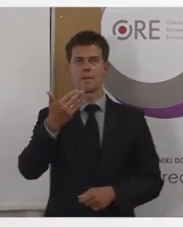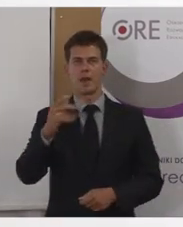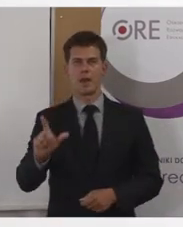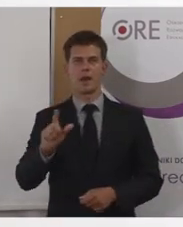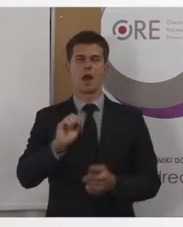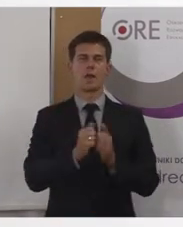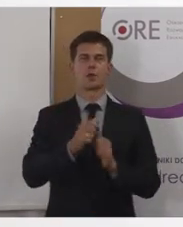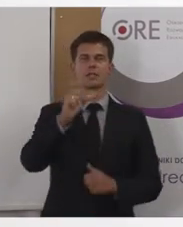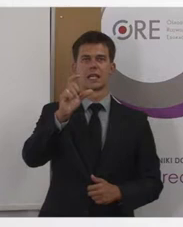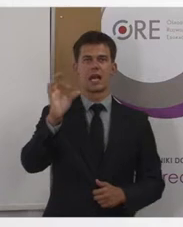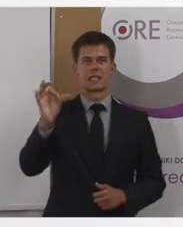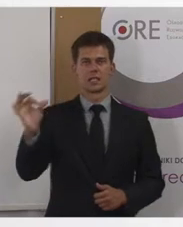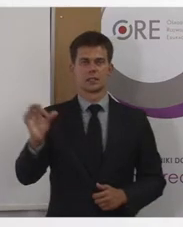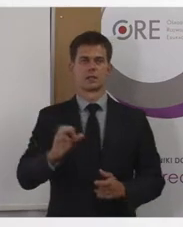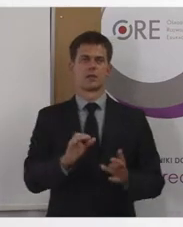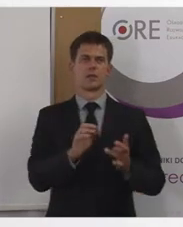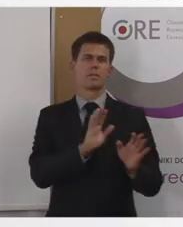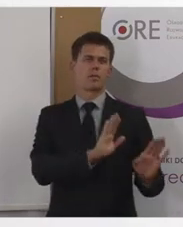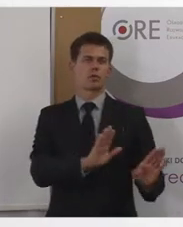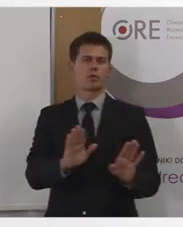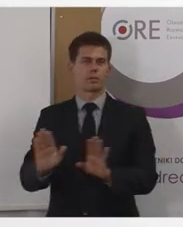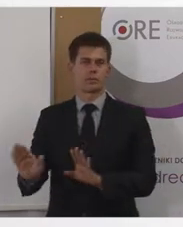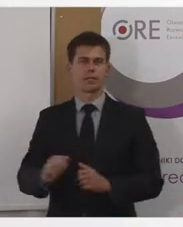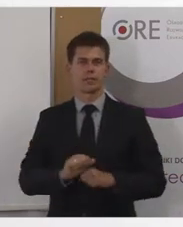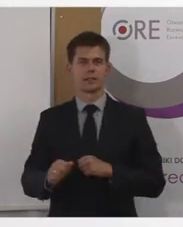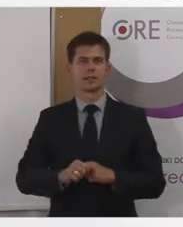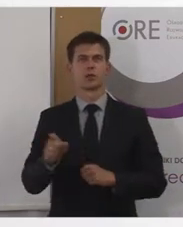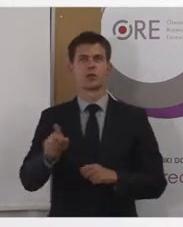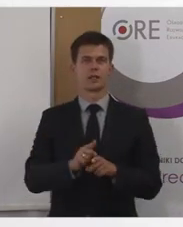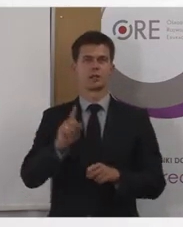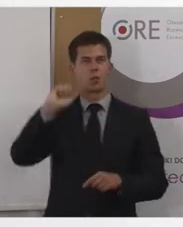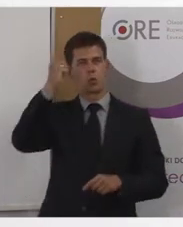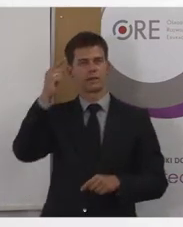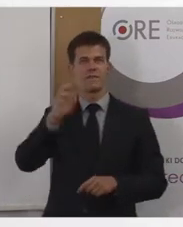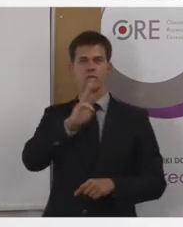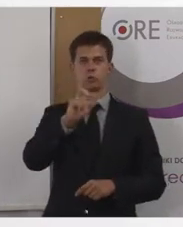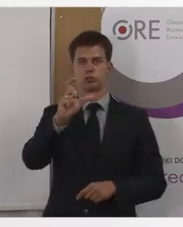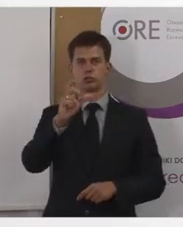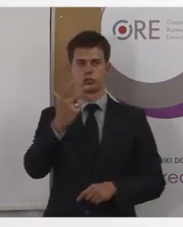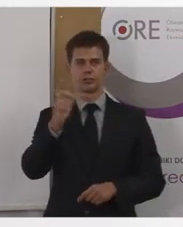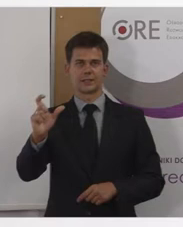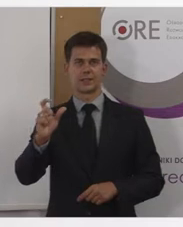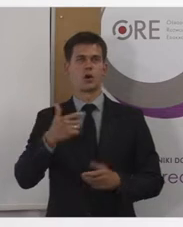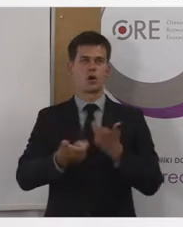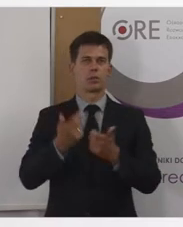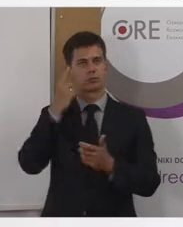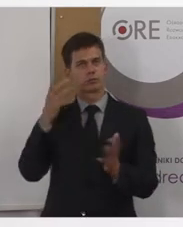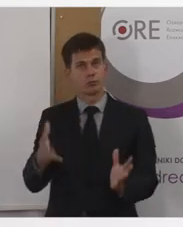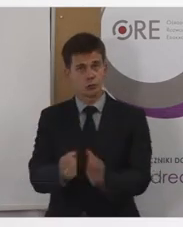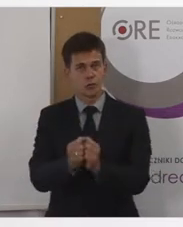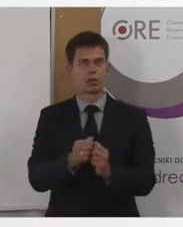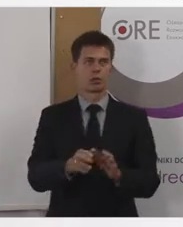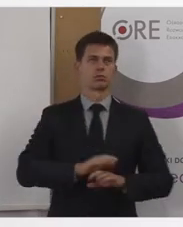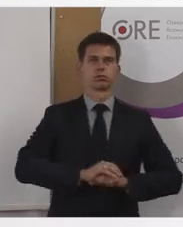style CSS. Też są do tego odpowiednie specyfikacje stworzone przez organizację W3C. i przede wszystkim ta